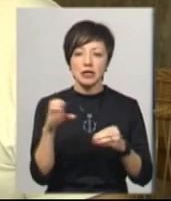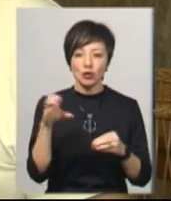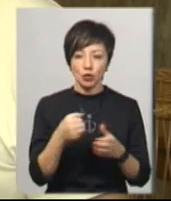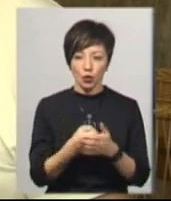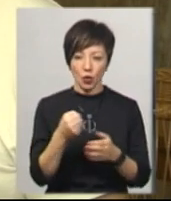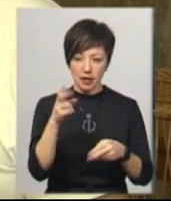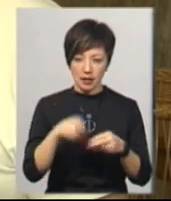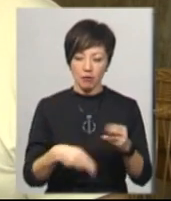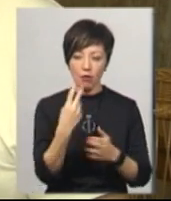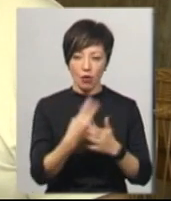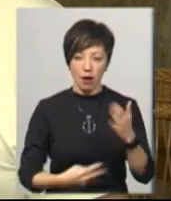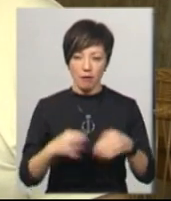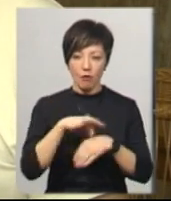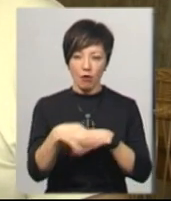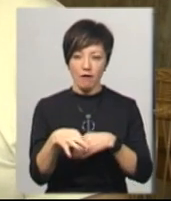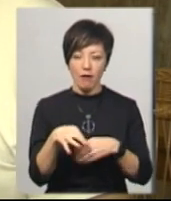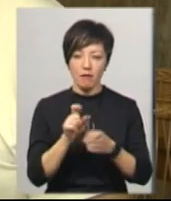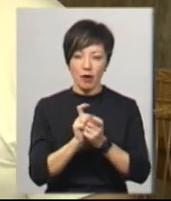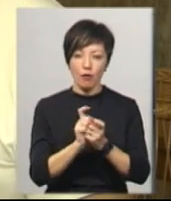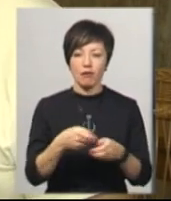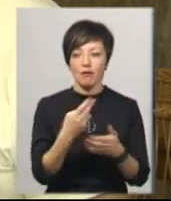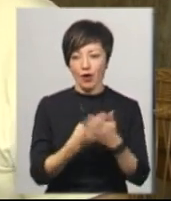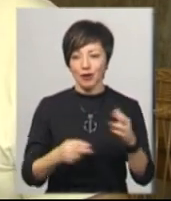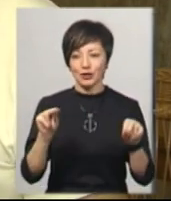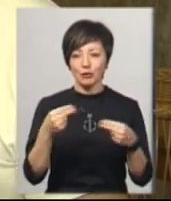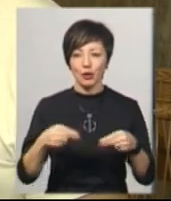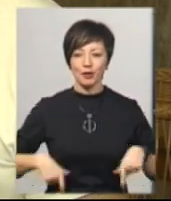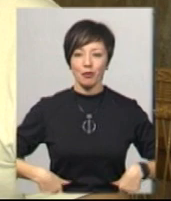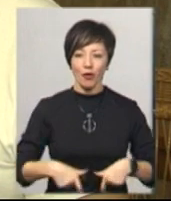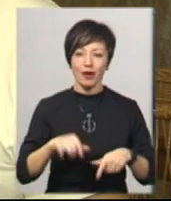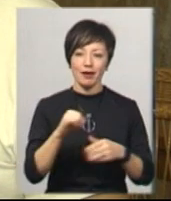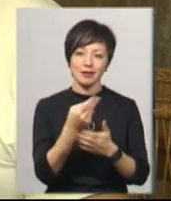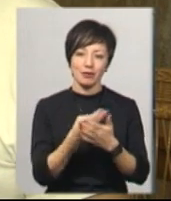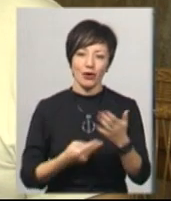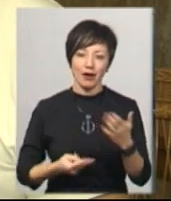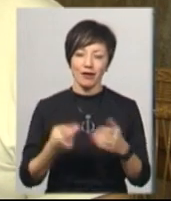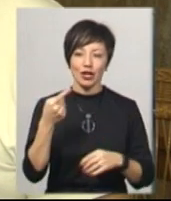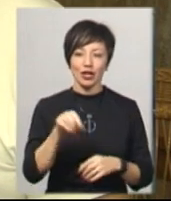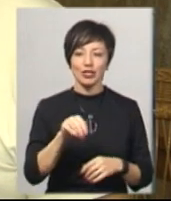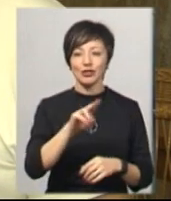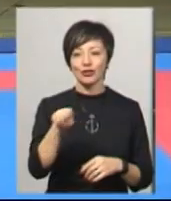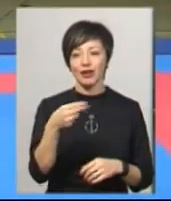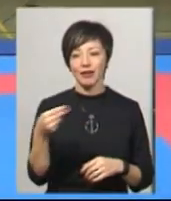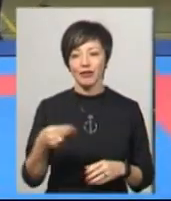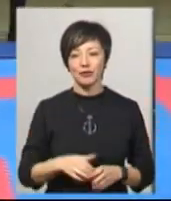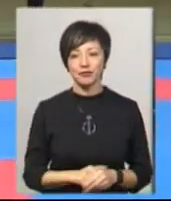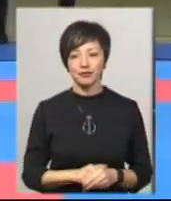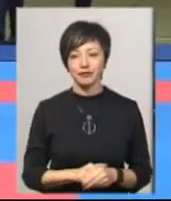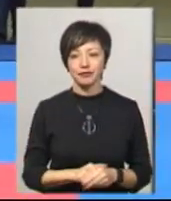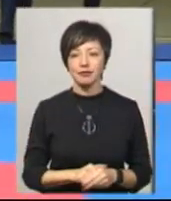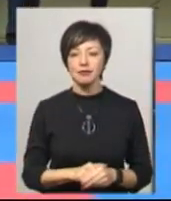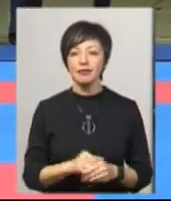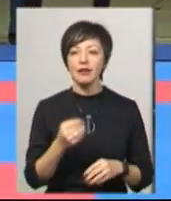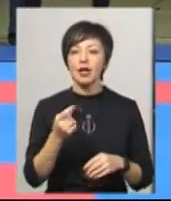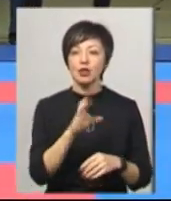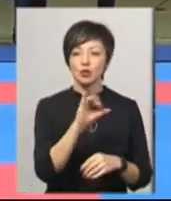програв болівим прийомом, таким чином програв чемпіонський пояс і програв тисячу євро. З судою рукопашний бій має